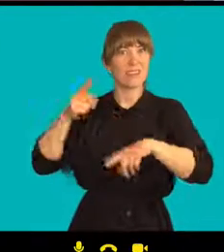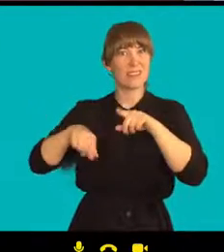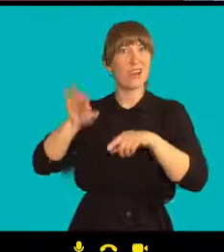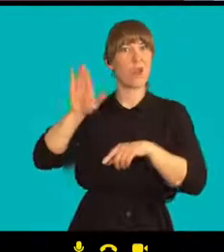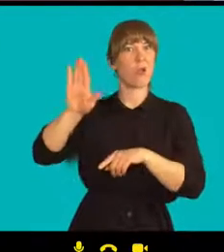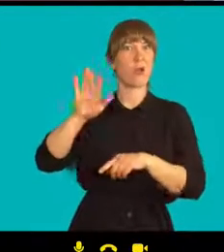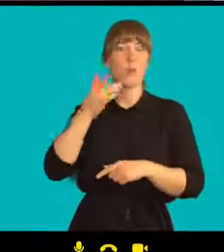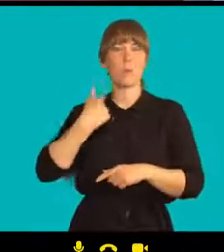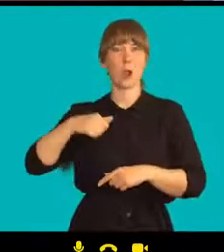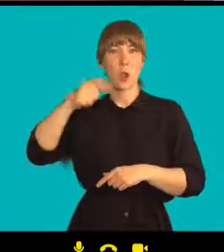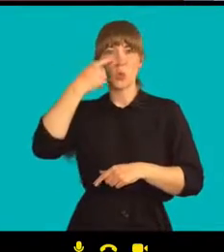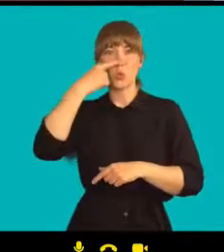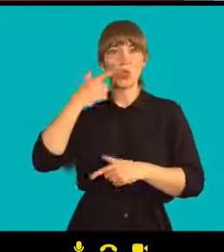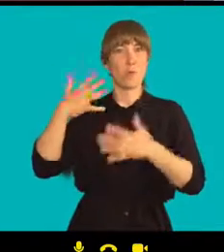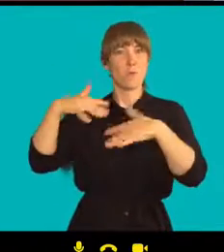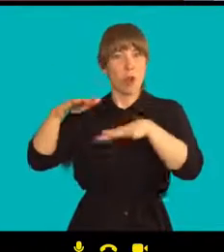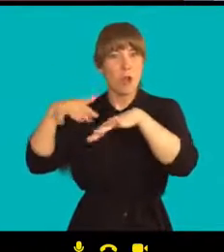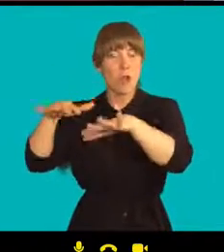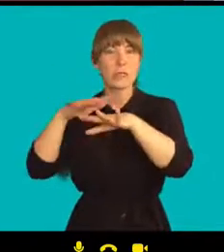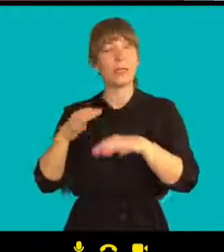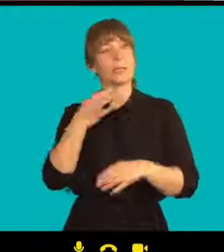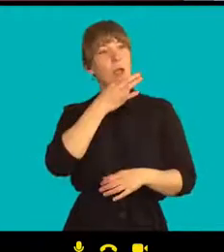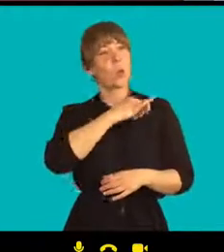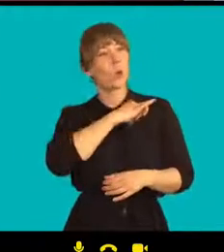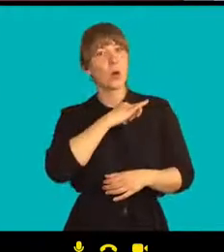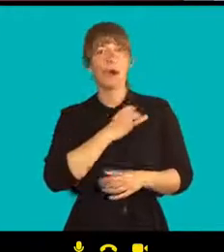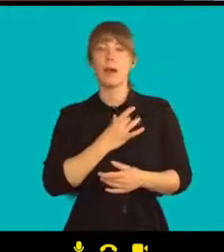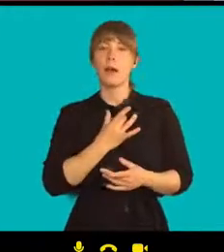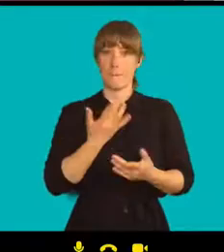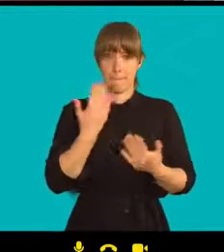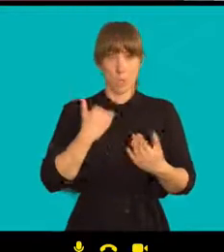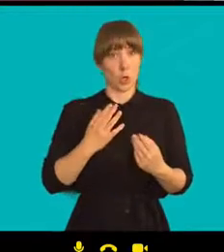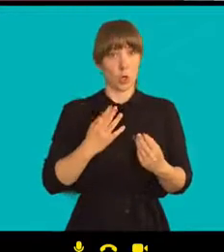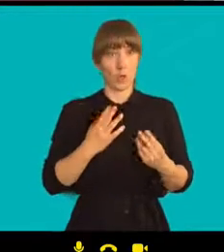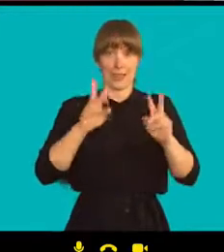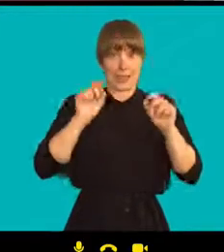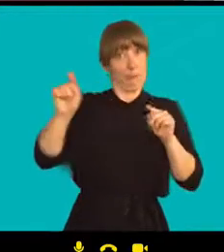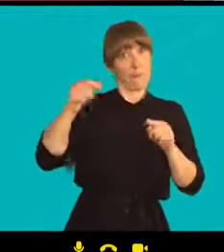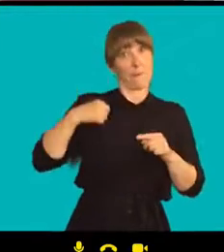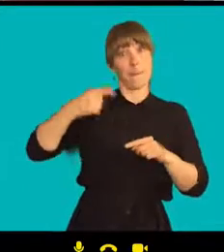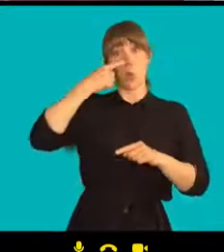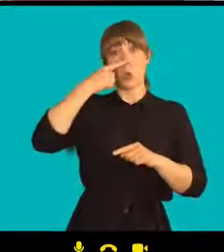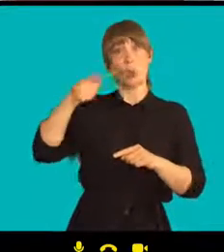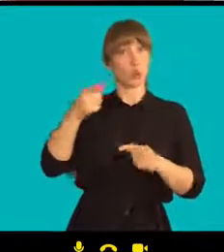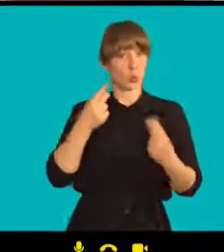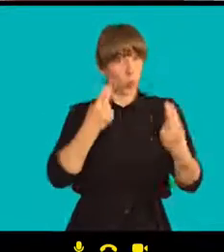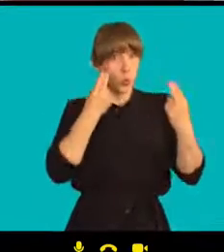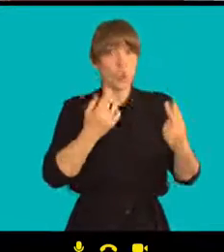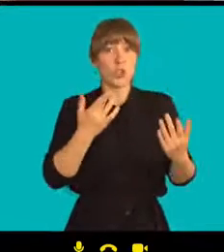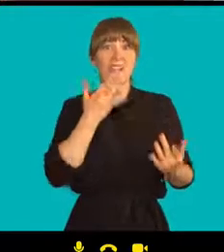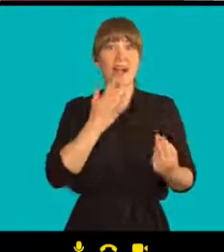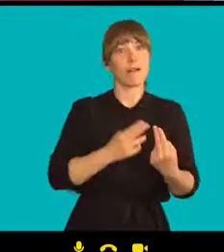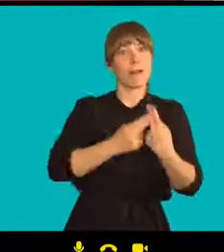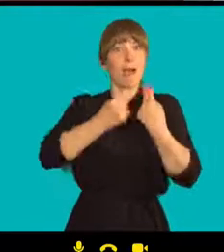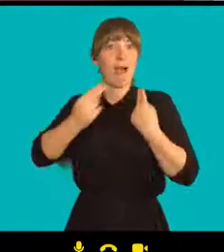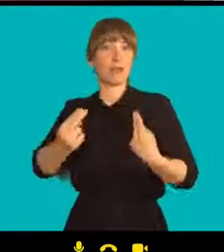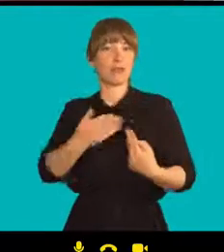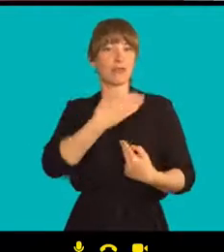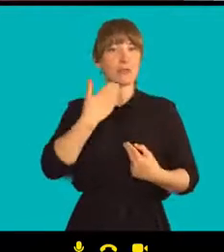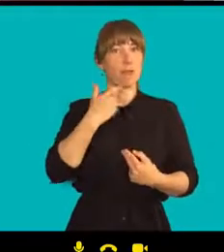jak moc vám záleželo na tom, na formulaci té české odpovědi a jak se vlastně formovala ta česká odpověď na ty protesty?